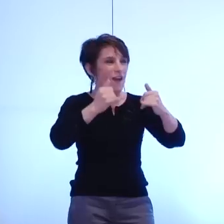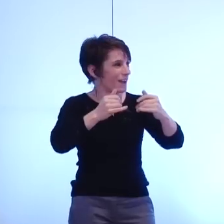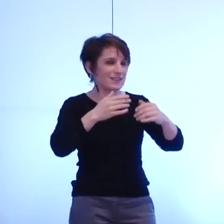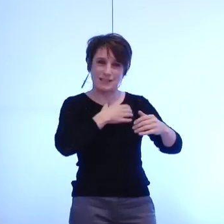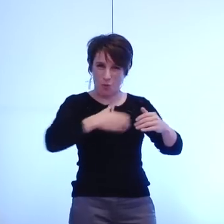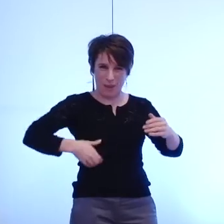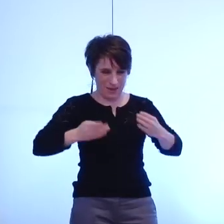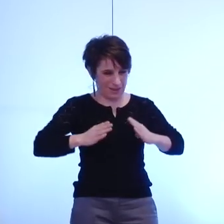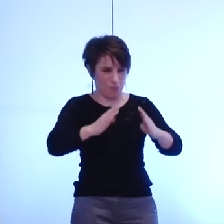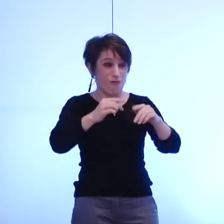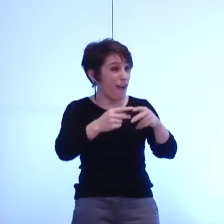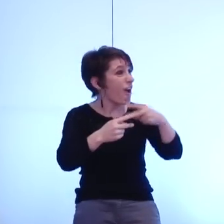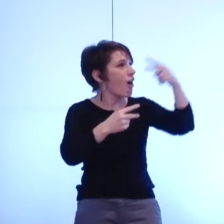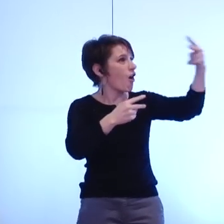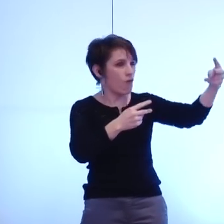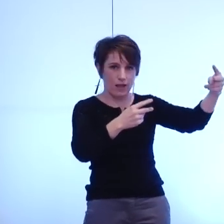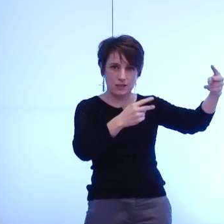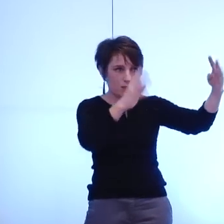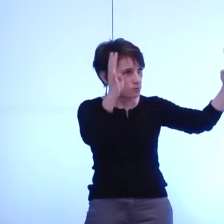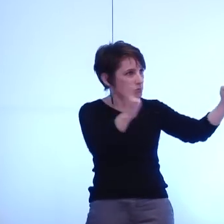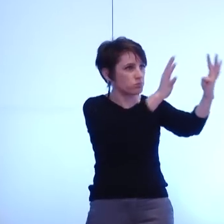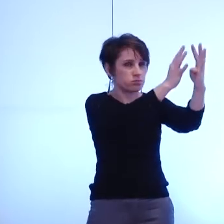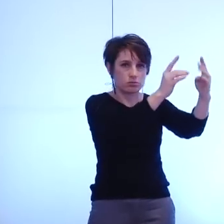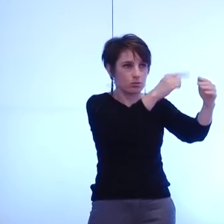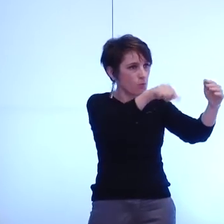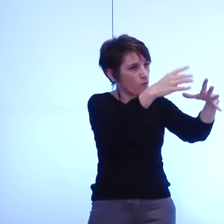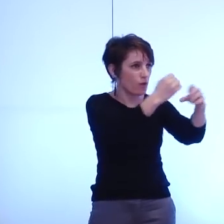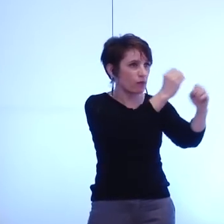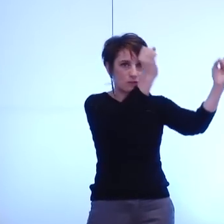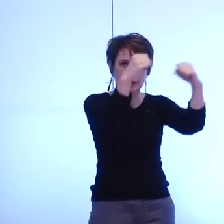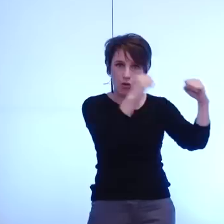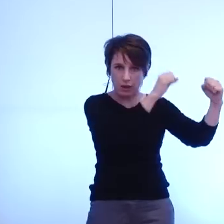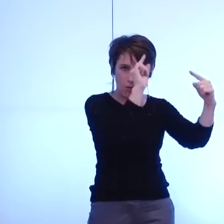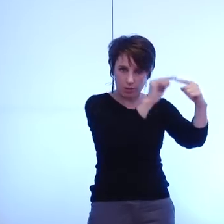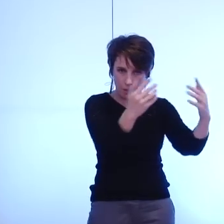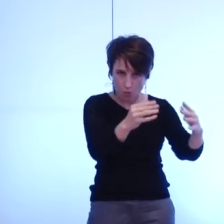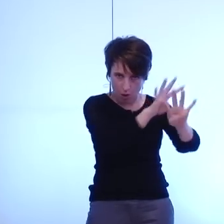et c'est ça que je tenais à souligner voilà je ne pas plus long et je vous remercie